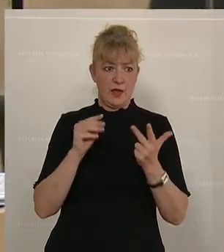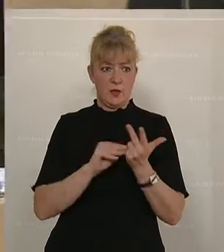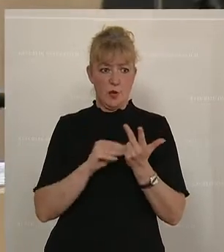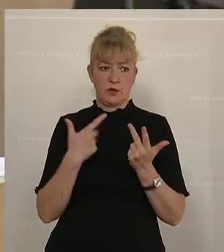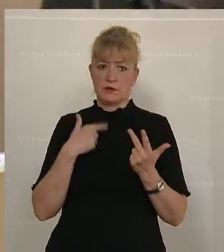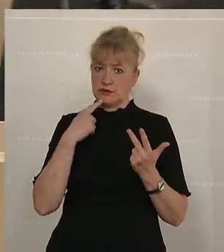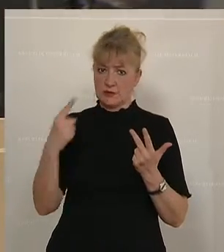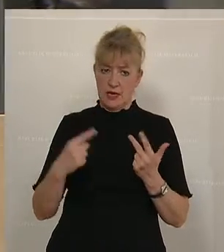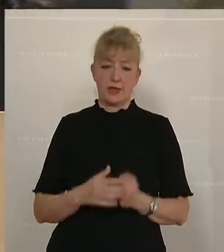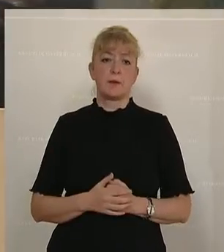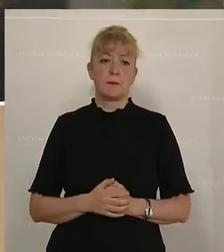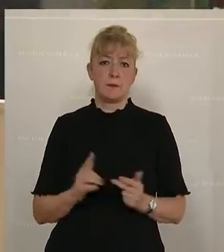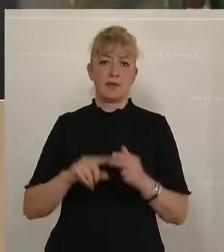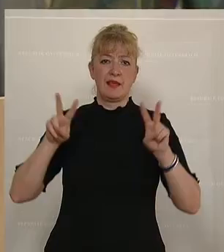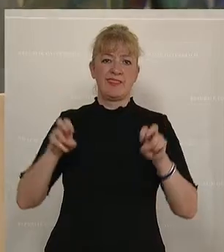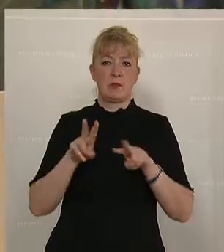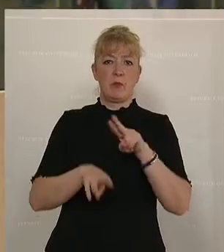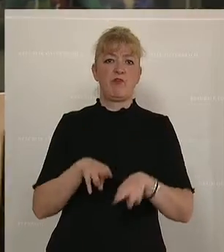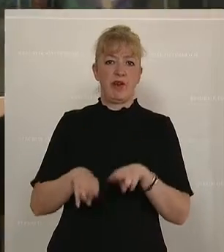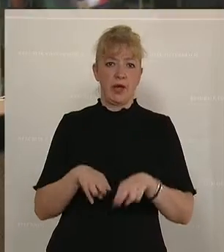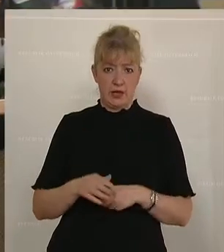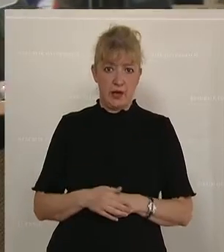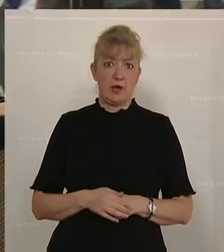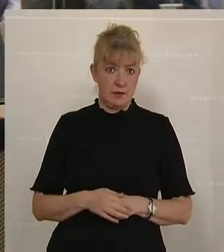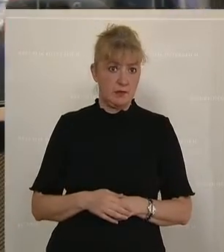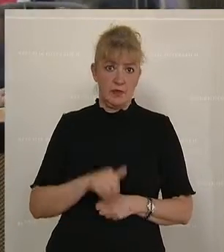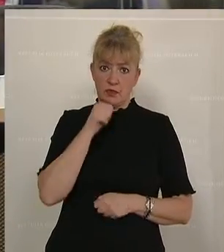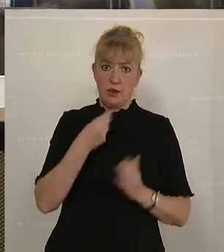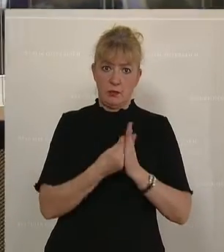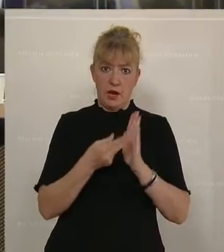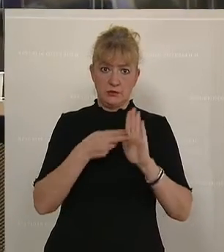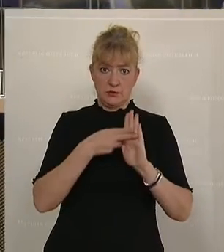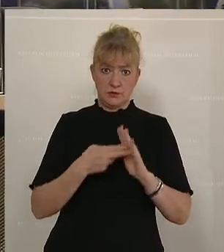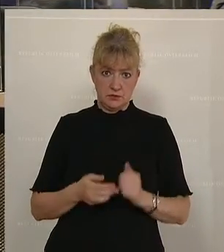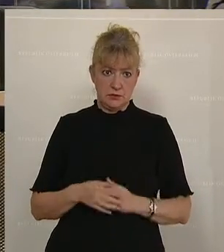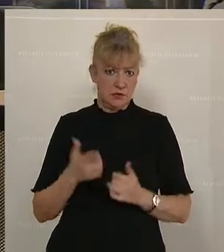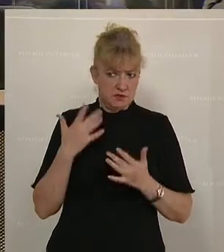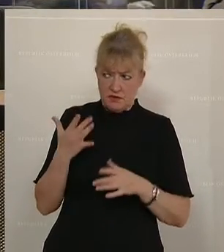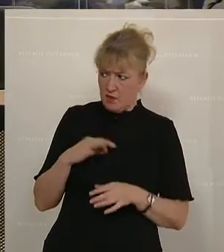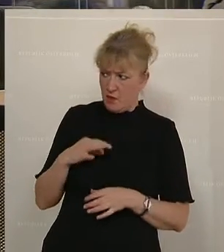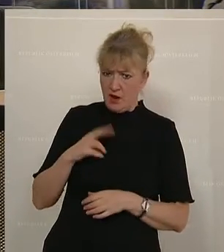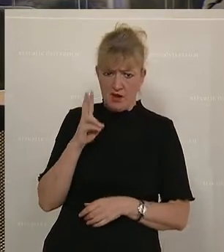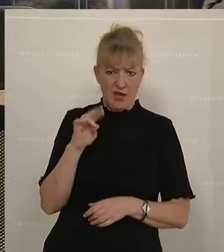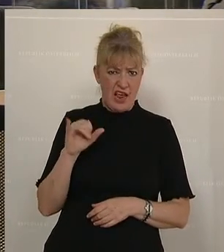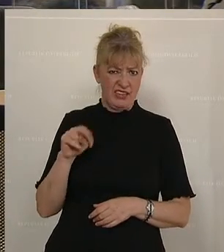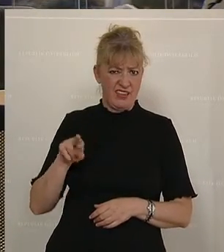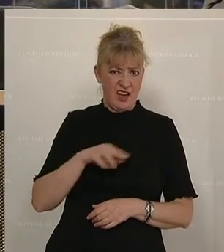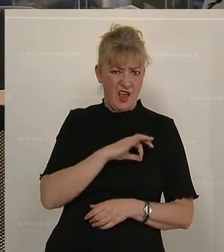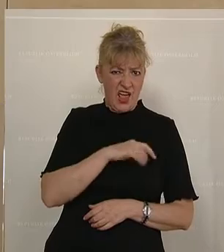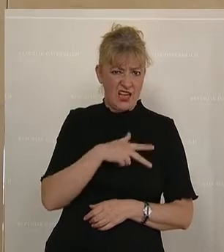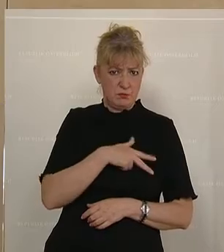ist worden, das Thema der Pflege ist nicht eingepreist. Ich weiß nicht, Herr Kollege Kreiner von der SPÖ,